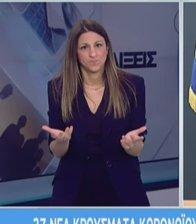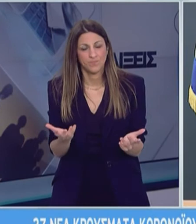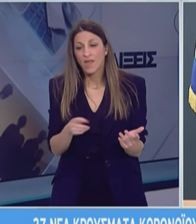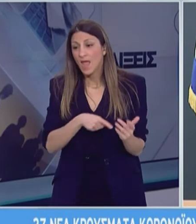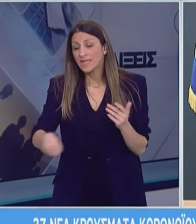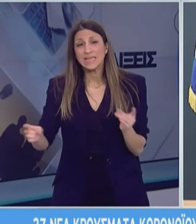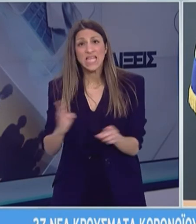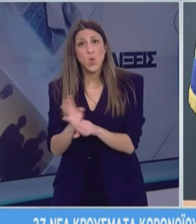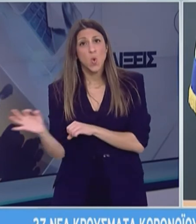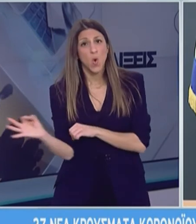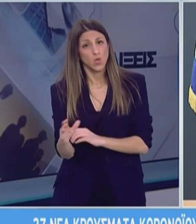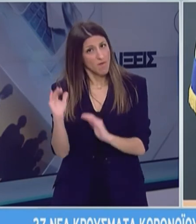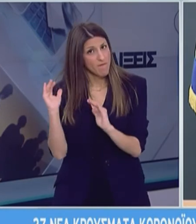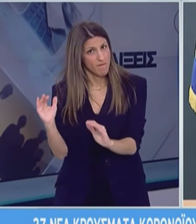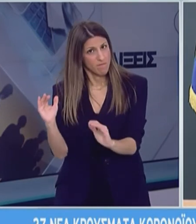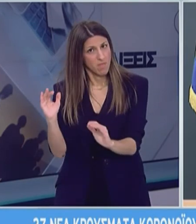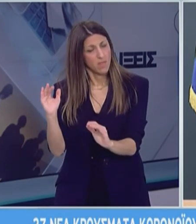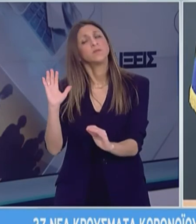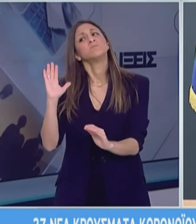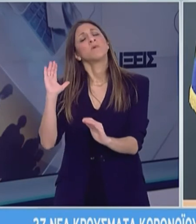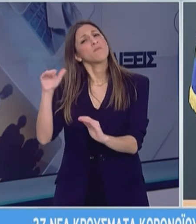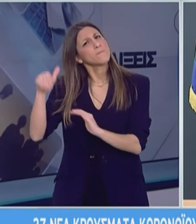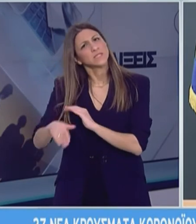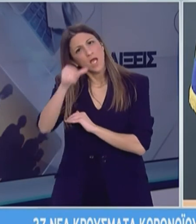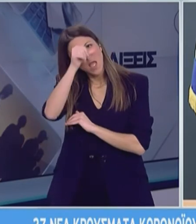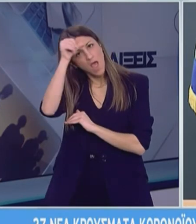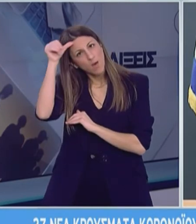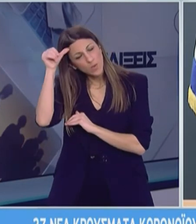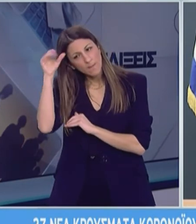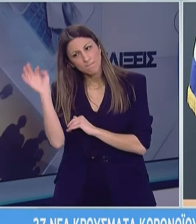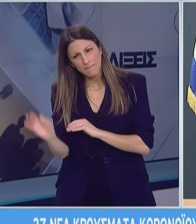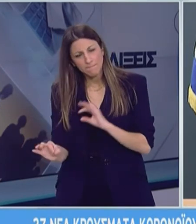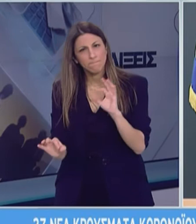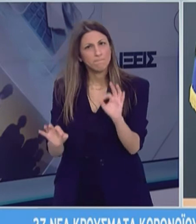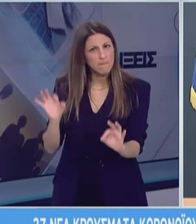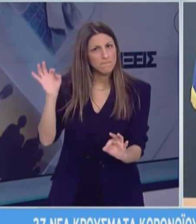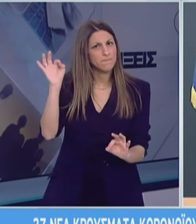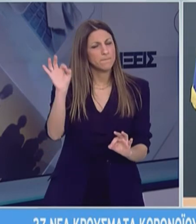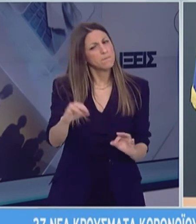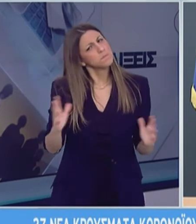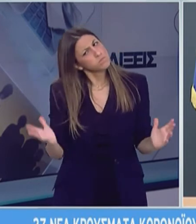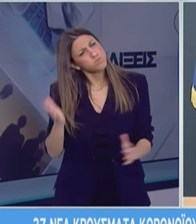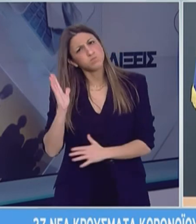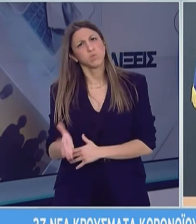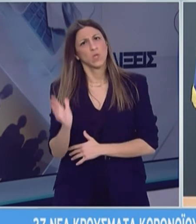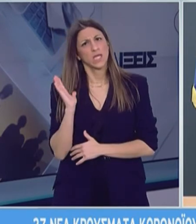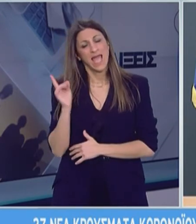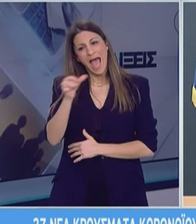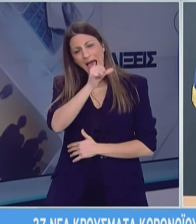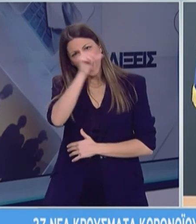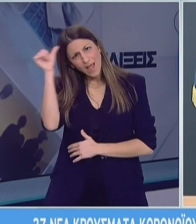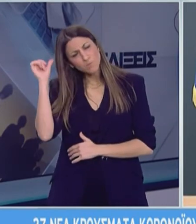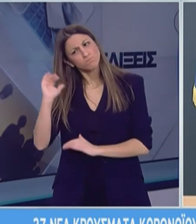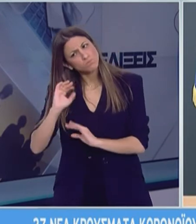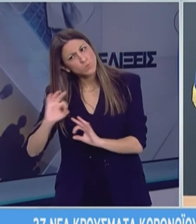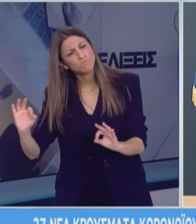στο καλοκαίρι και αυτό είναι επιθυμητό γιατί θα έχουμε λιγότερη πίεση στο σύστημα υγείας το καλοκαίρι θα έχουμε λιγότερη πίεση